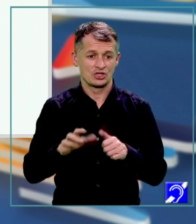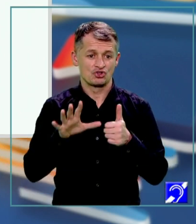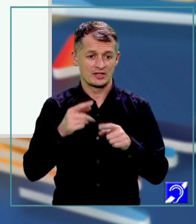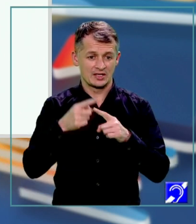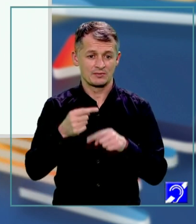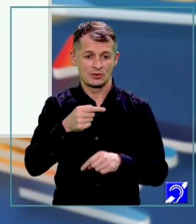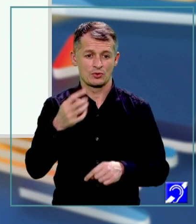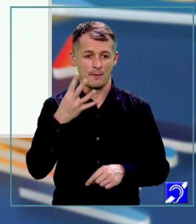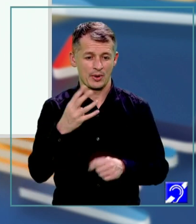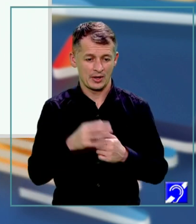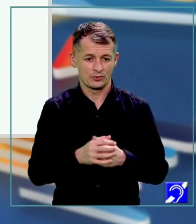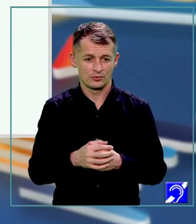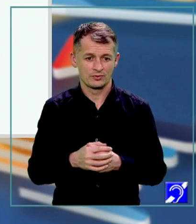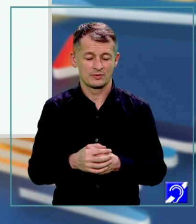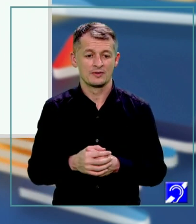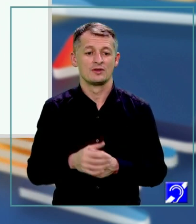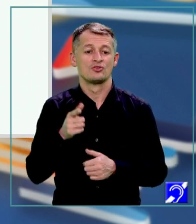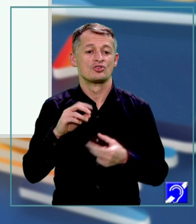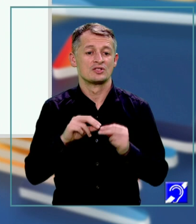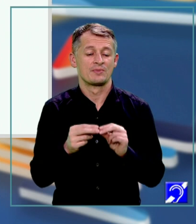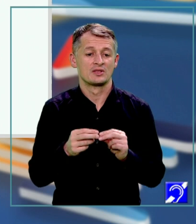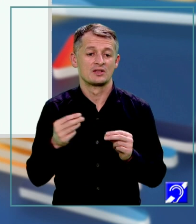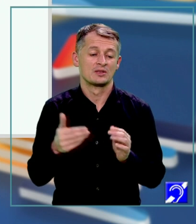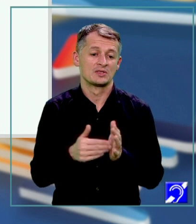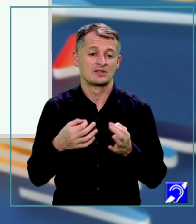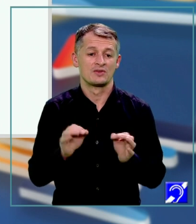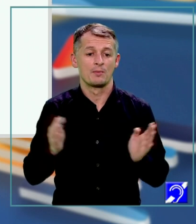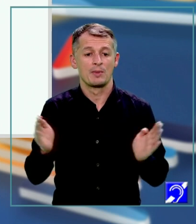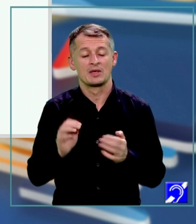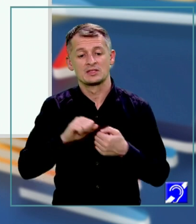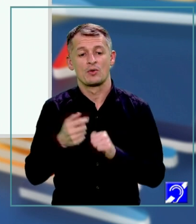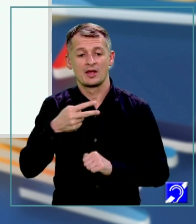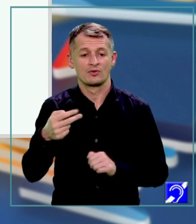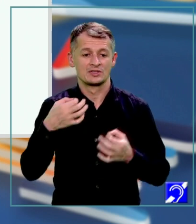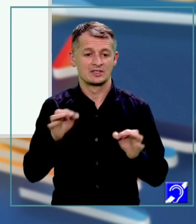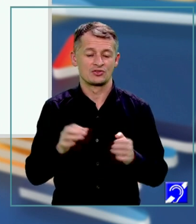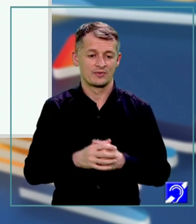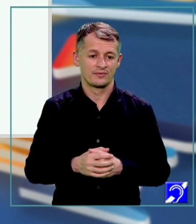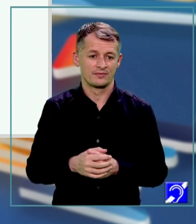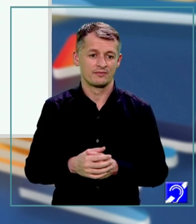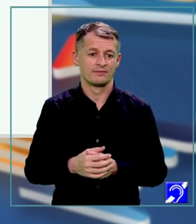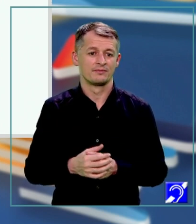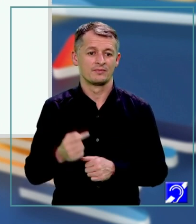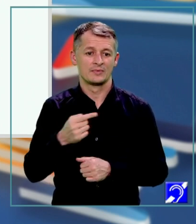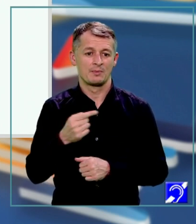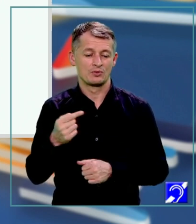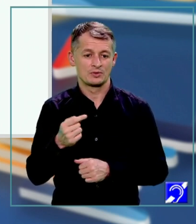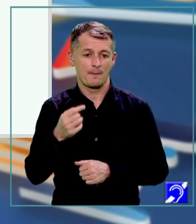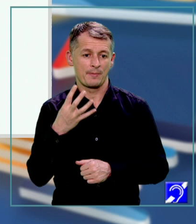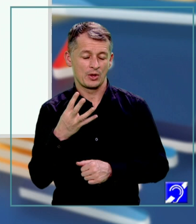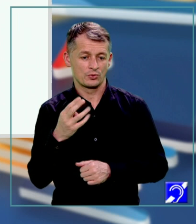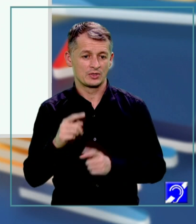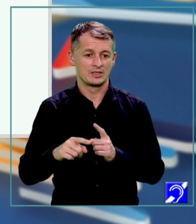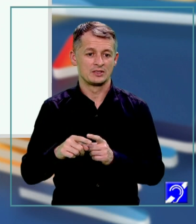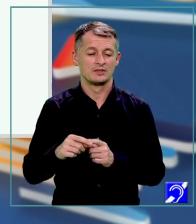ceea ce înseamnă că 6x minus 4 trebuie să fie mai mic sau egal decât 10. Minus 4 din stânga îl vom trece cu